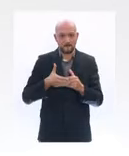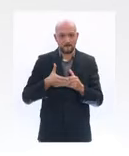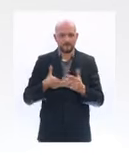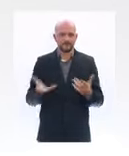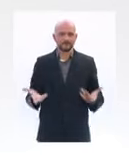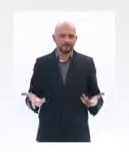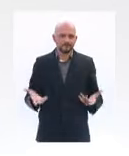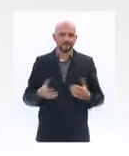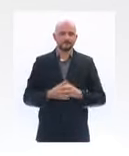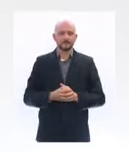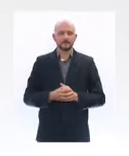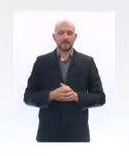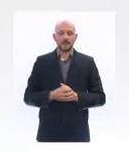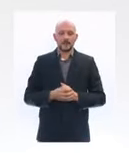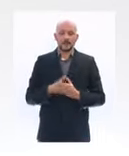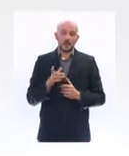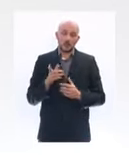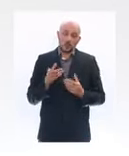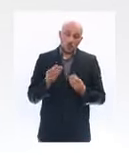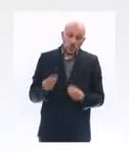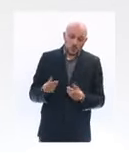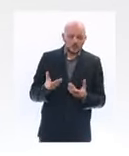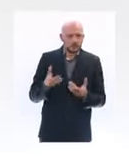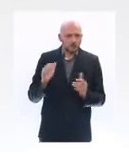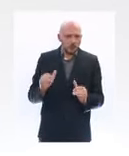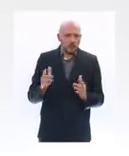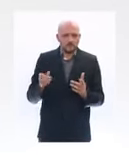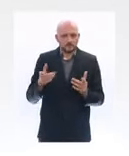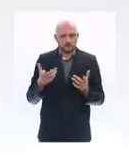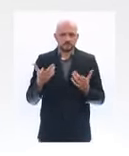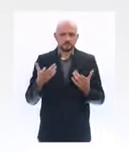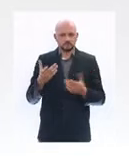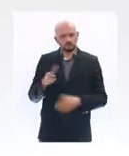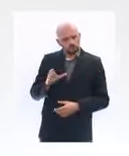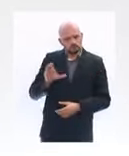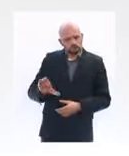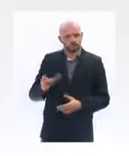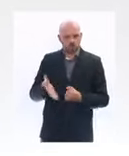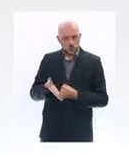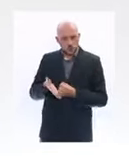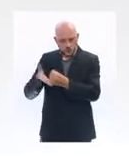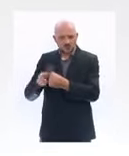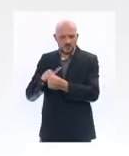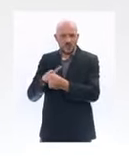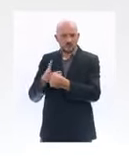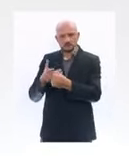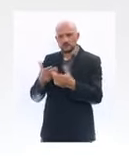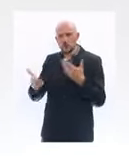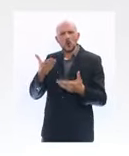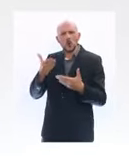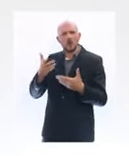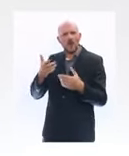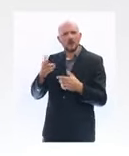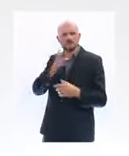Nous voulons leur dire que le soutien économique de l'État sera encore plus fort que lors du premier